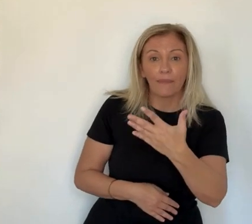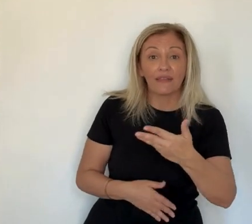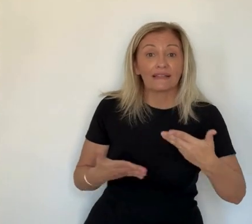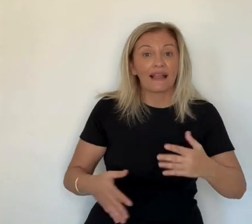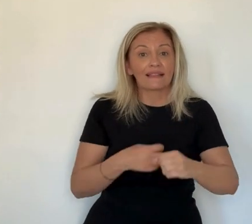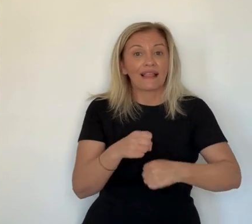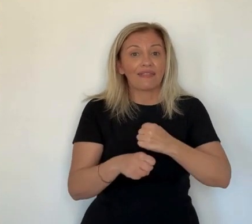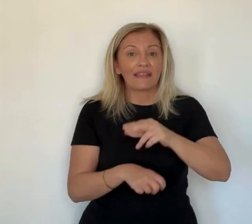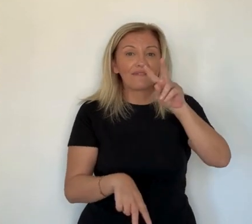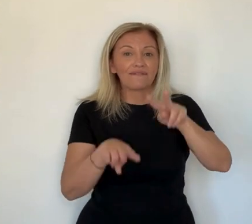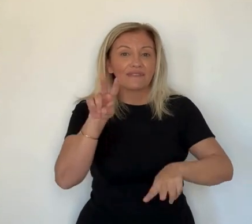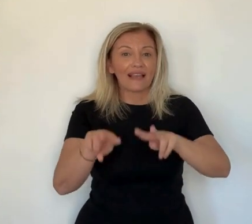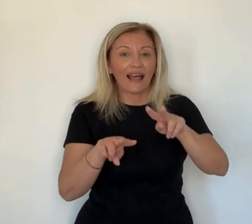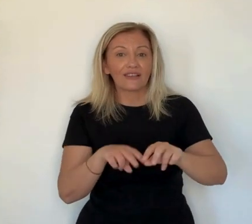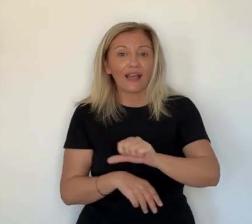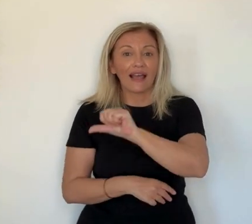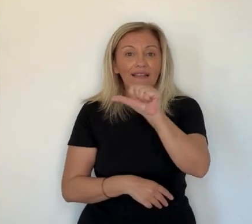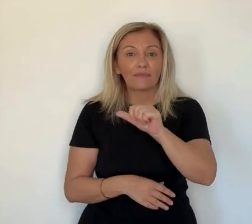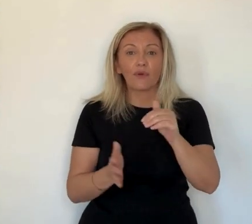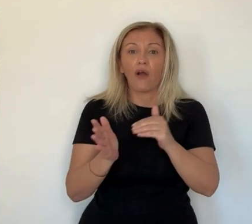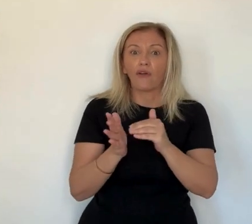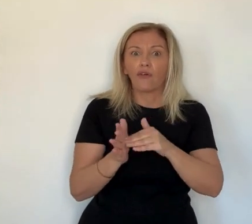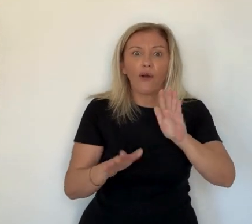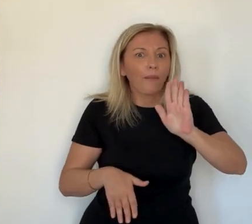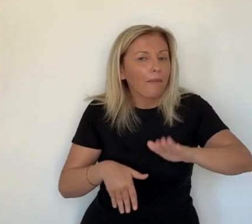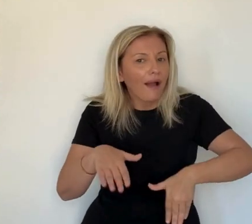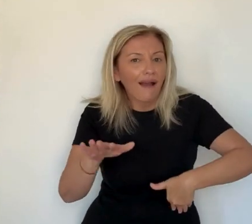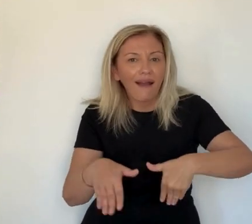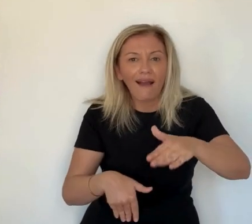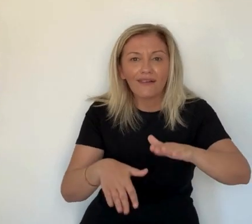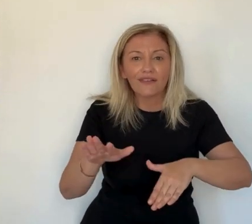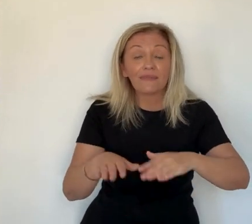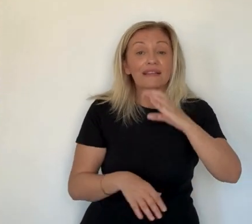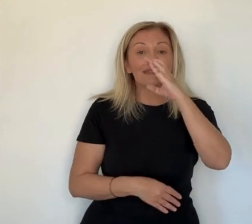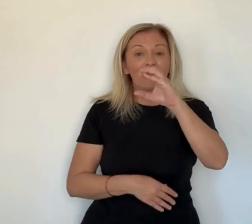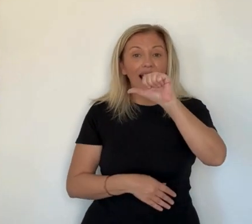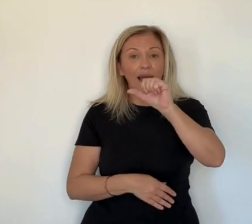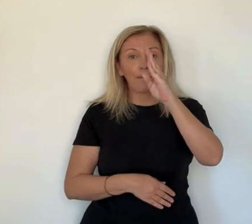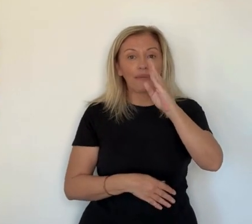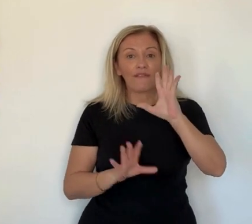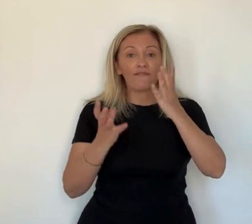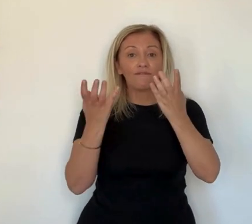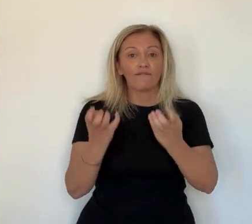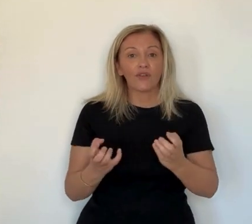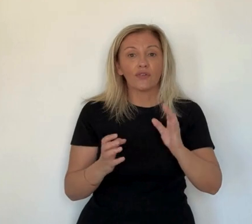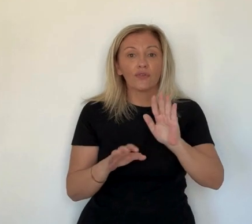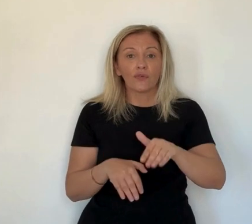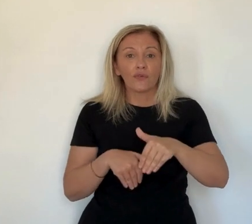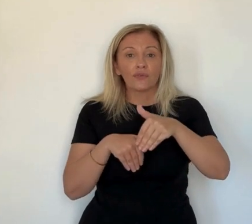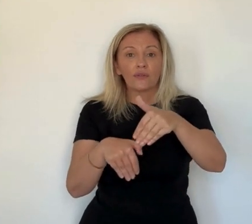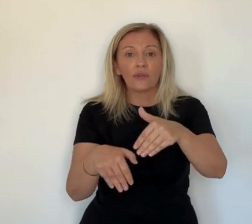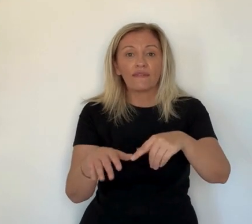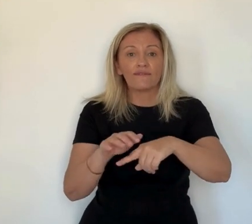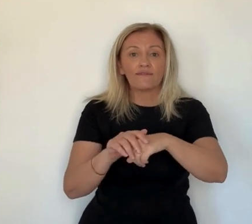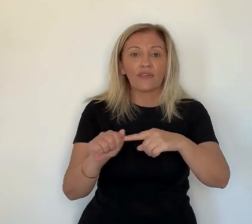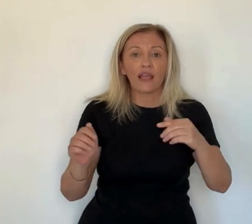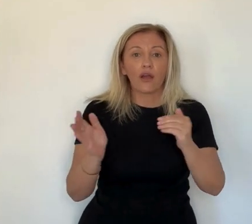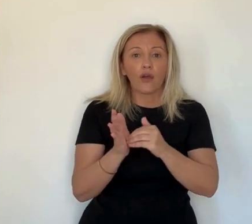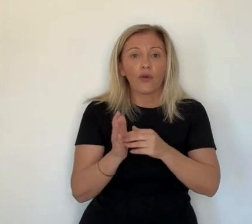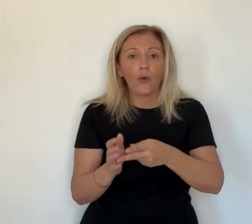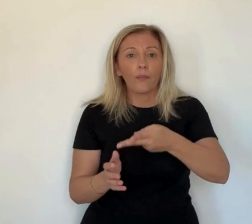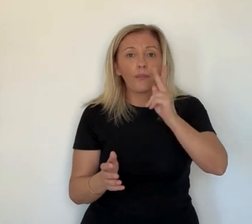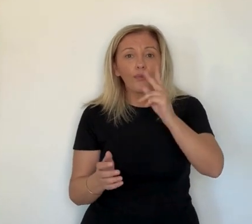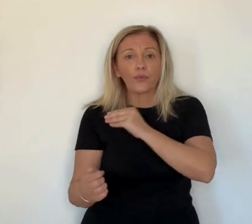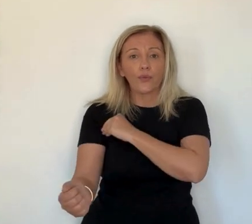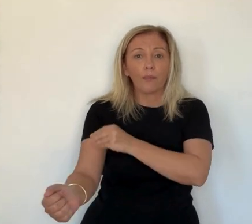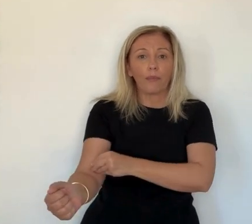ont mis dans le mille. Nous avions débuté l'an dernier par une marche Andem qui avait rencontré un franc succès. Et cette année, ce village Andem est aujourd'hui un franc